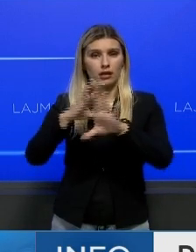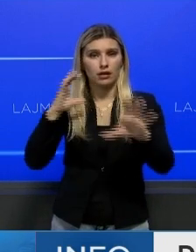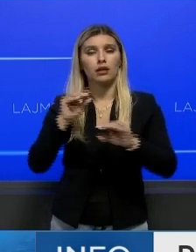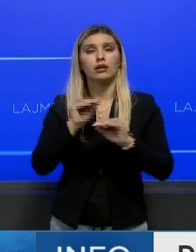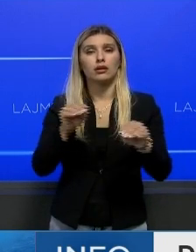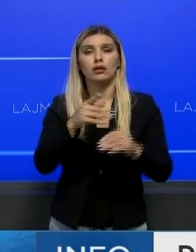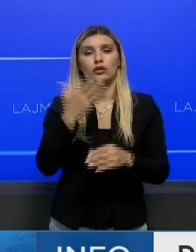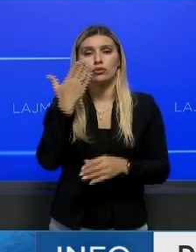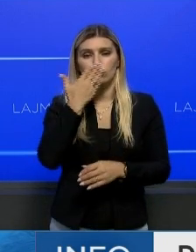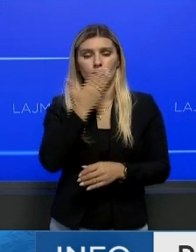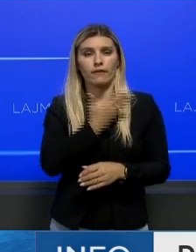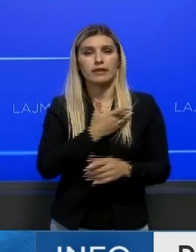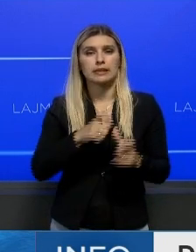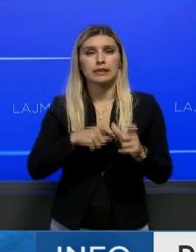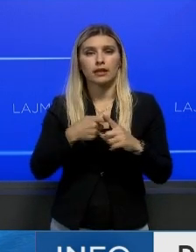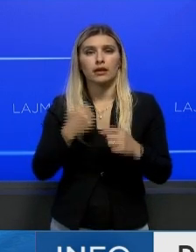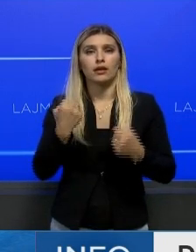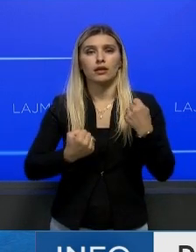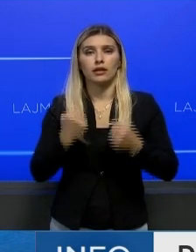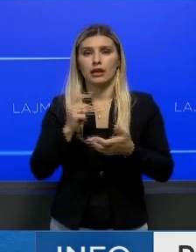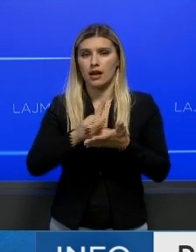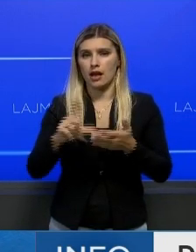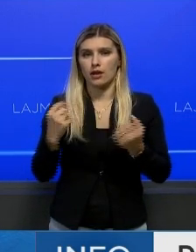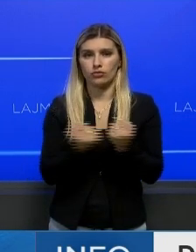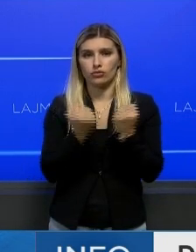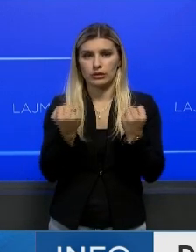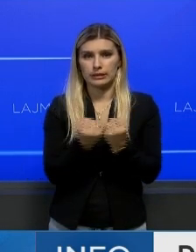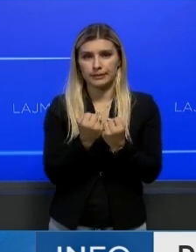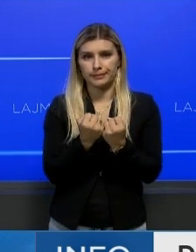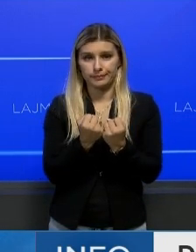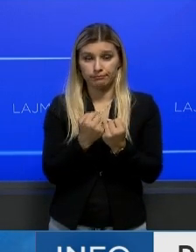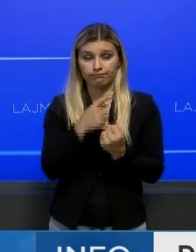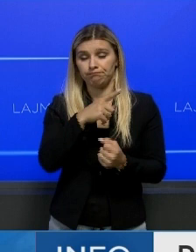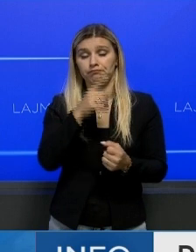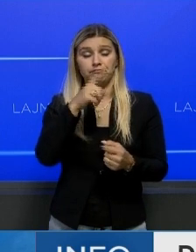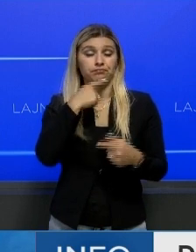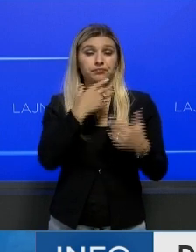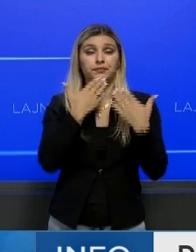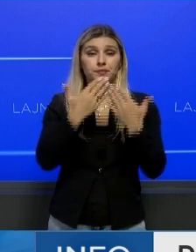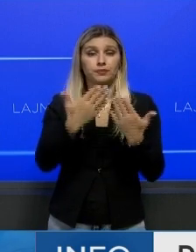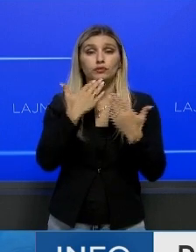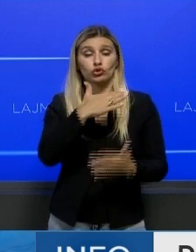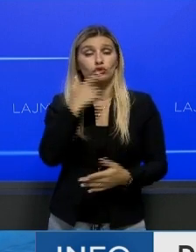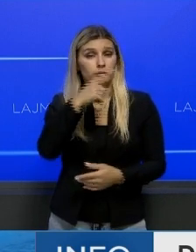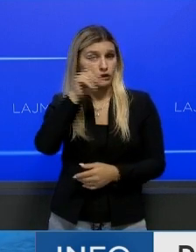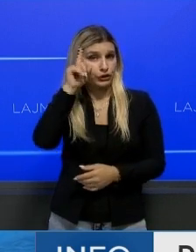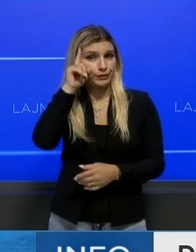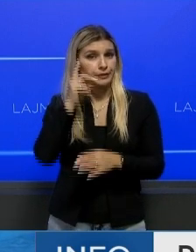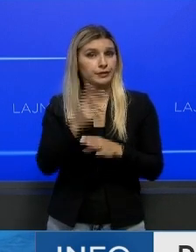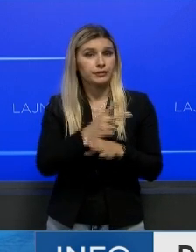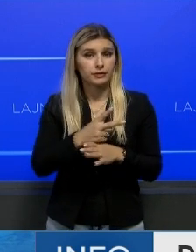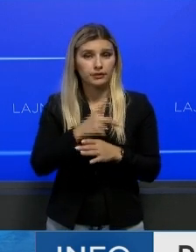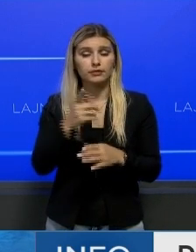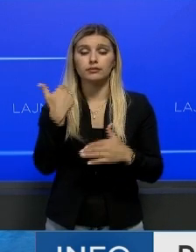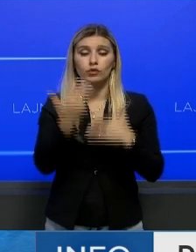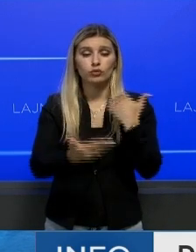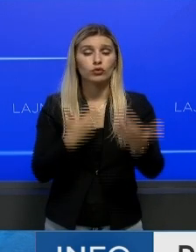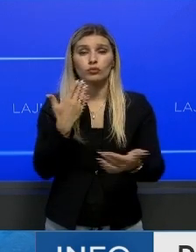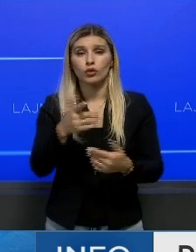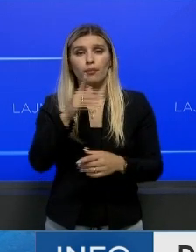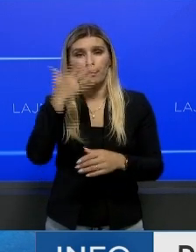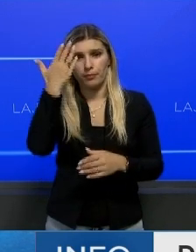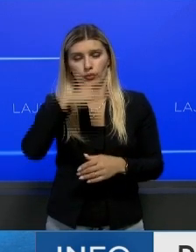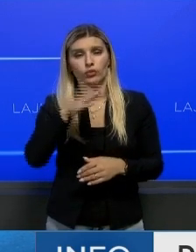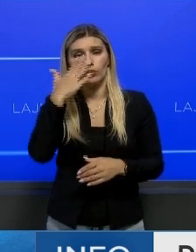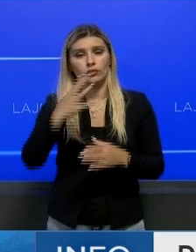autoshkollën e FSKs. E Ministri Meha i shpreju mirë njohjen për në bështetin e shteti Gjerman për të gjitha të arritu atër e të deritashme të